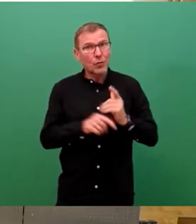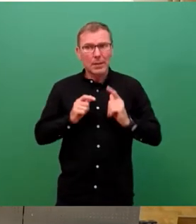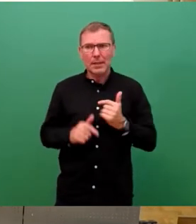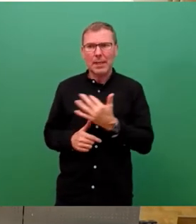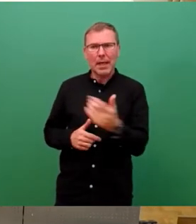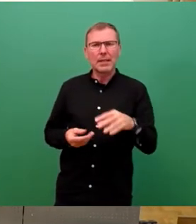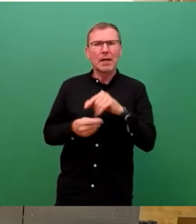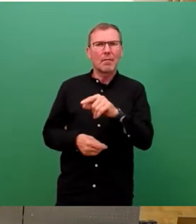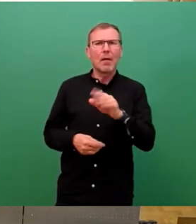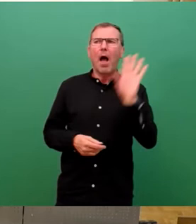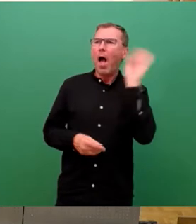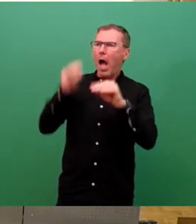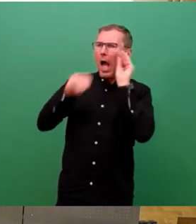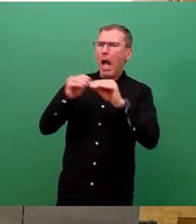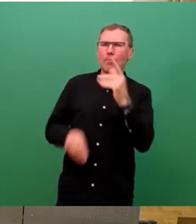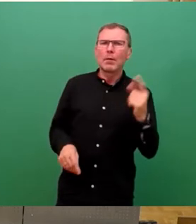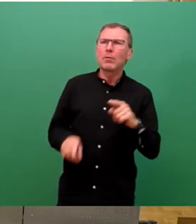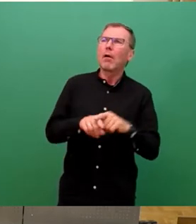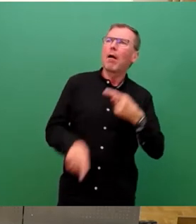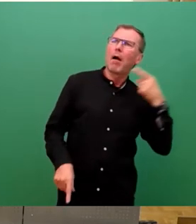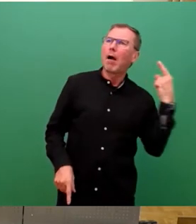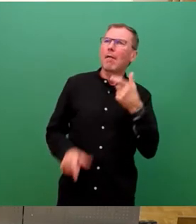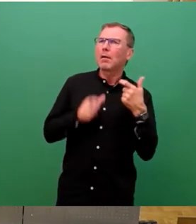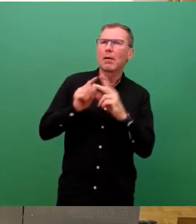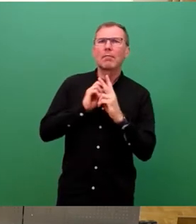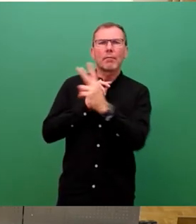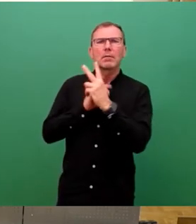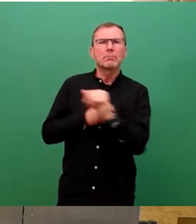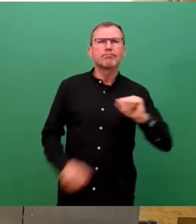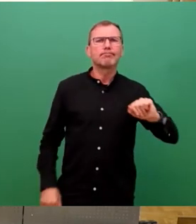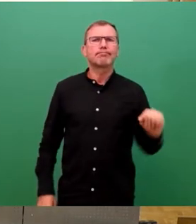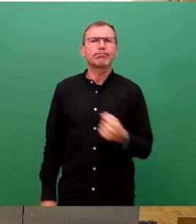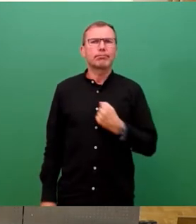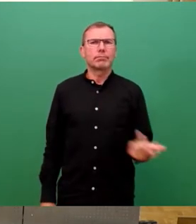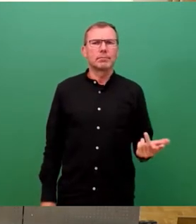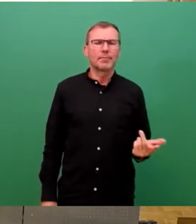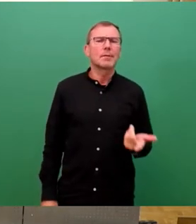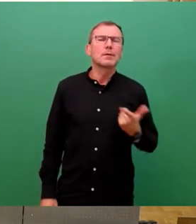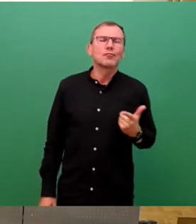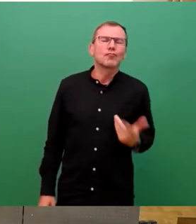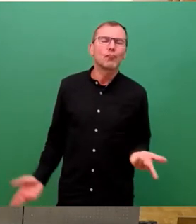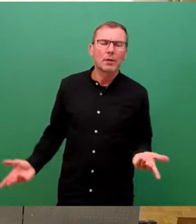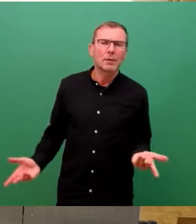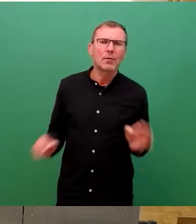Abmeldungen gab, weil sie die weiten Fahrtwege zeitlich einfach nicht abdecken können. Das ist natürlich sehr bedauerlich, insofern